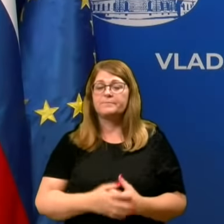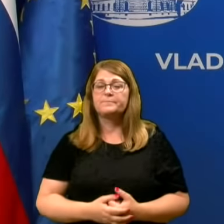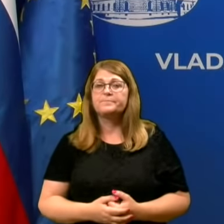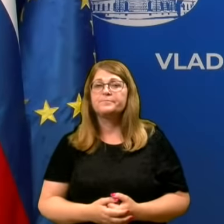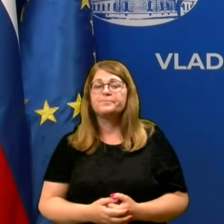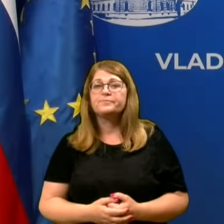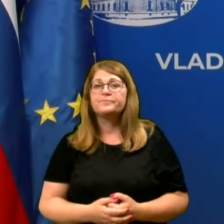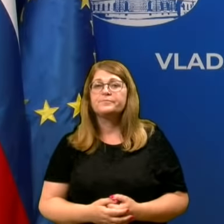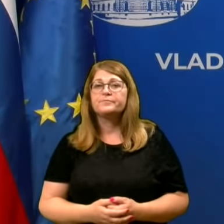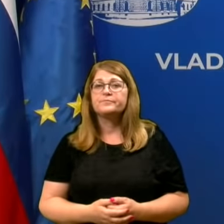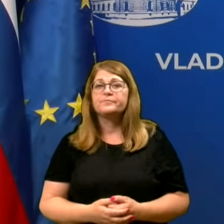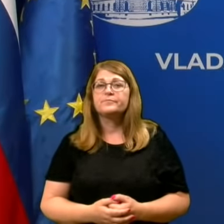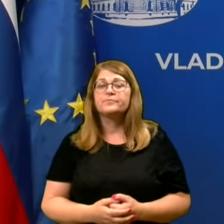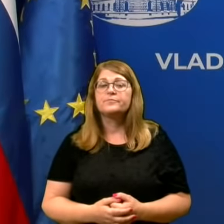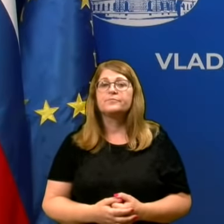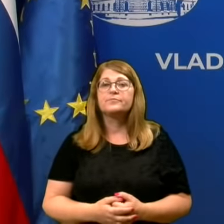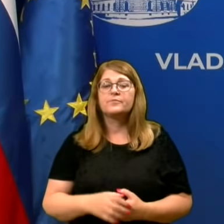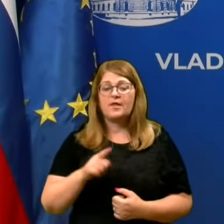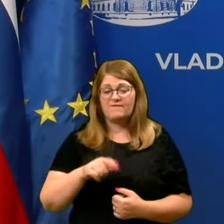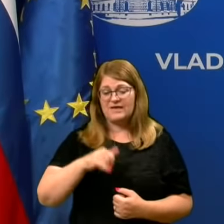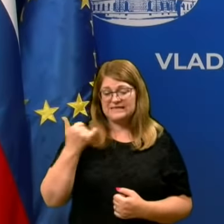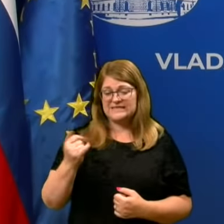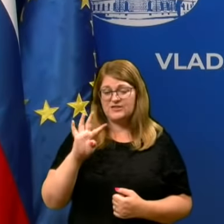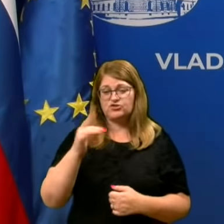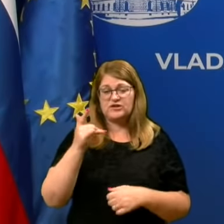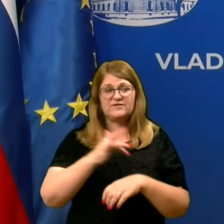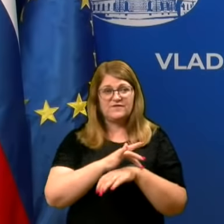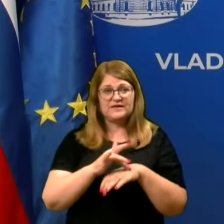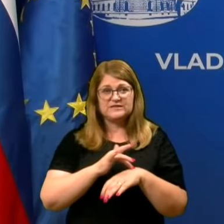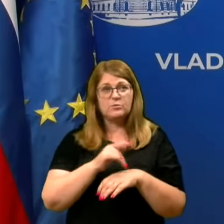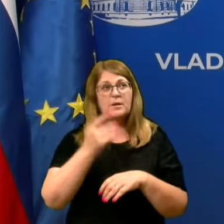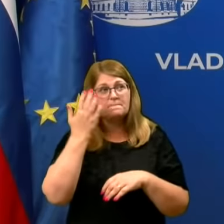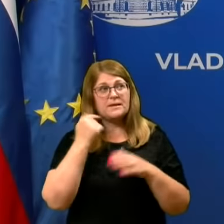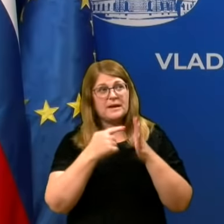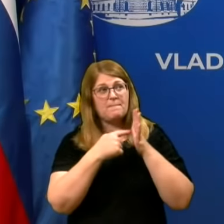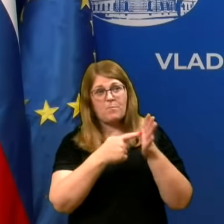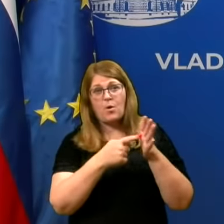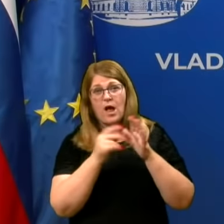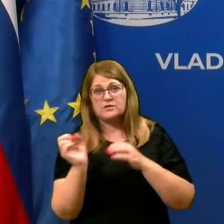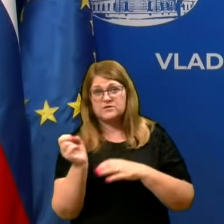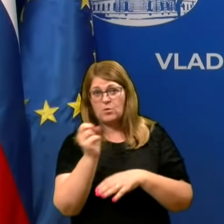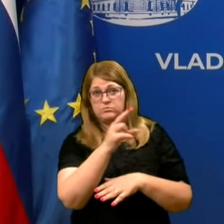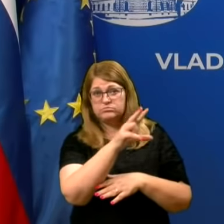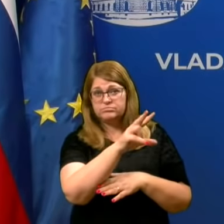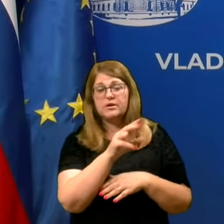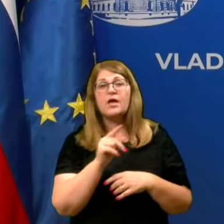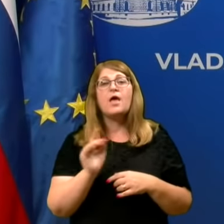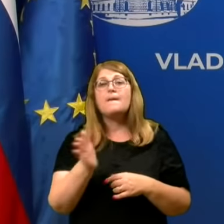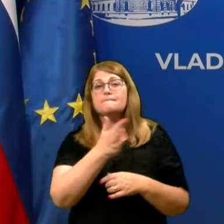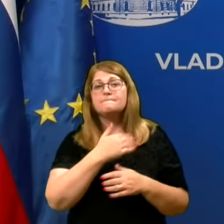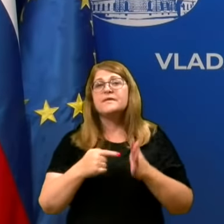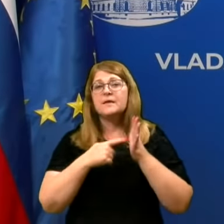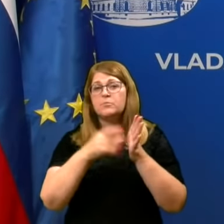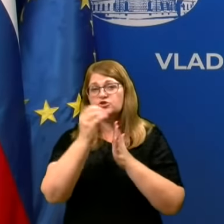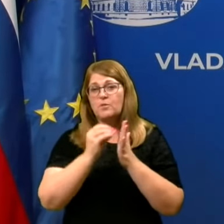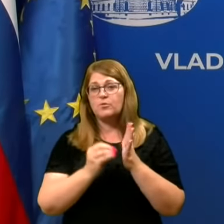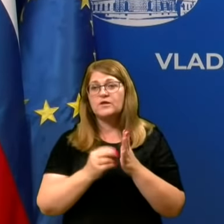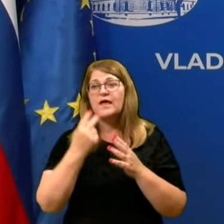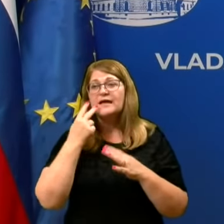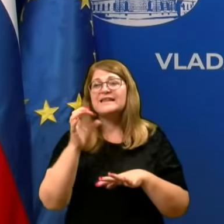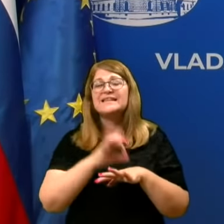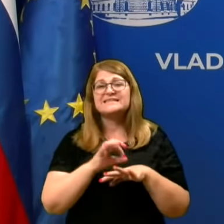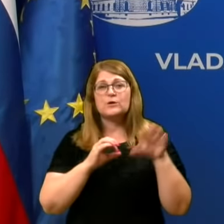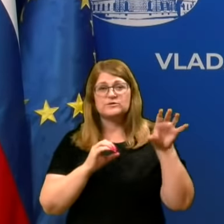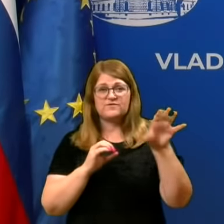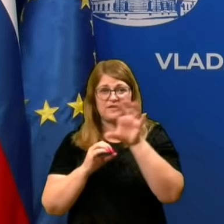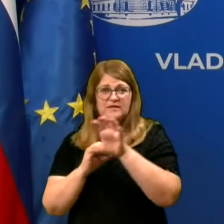To je v primerji v zadnjih 24 urah, teh 23, ki sem pokazal prej. Mi prikazujemo podatke tukaj, glede zdravstvenih